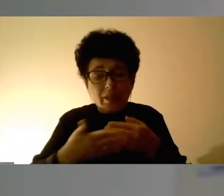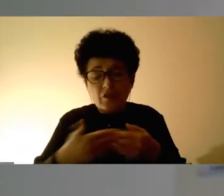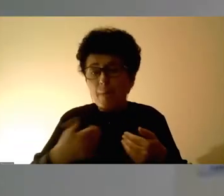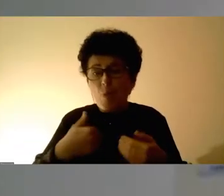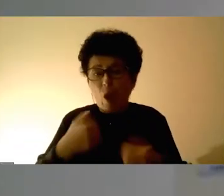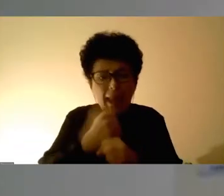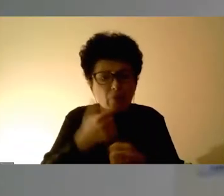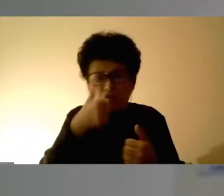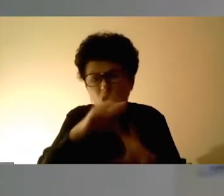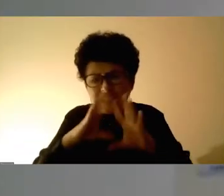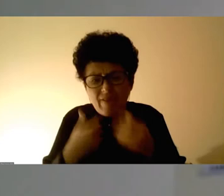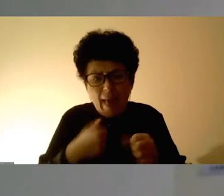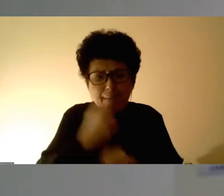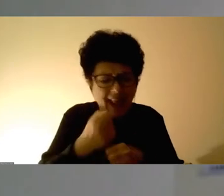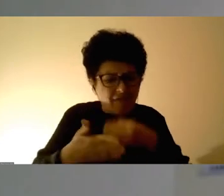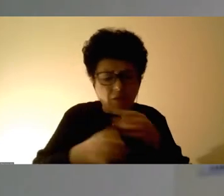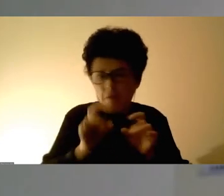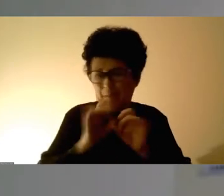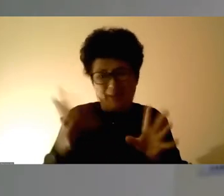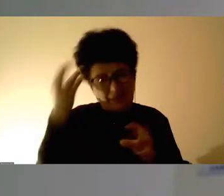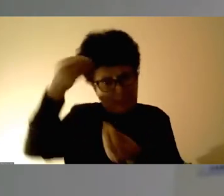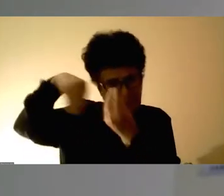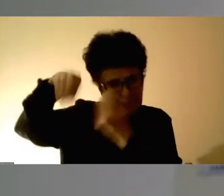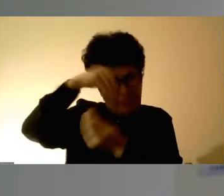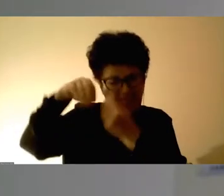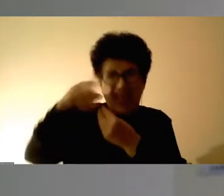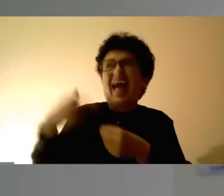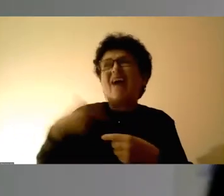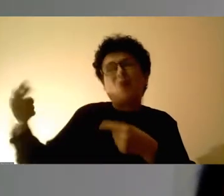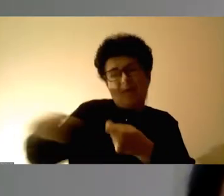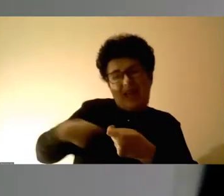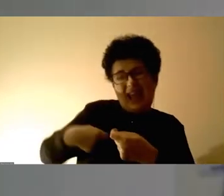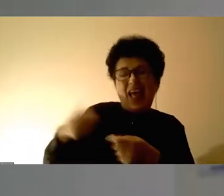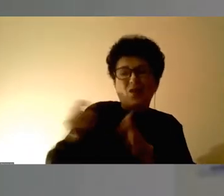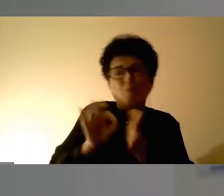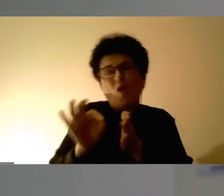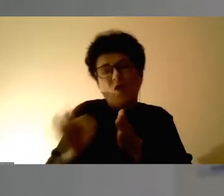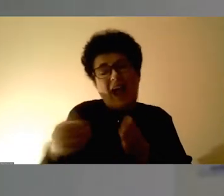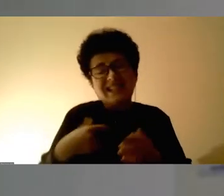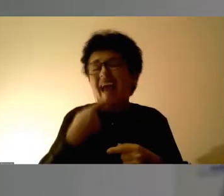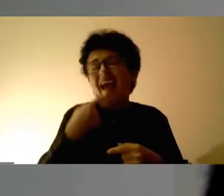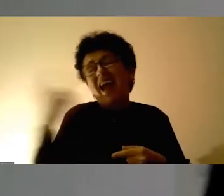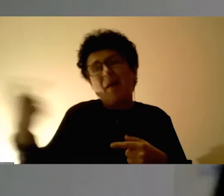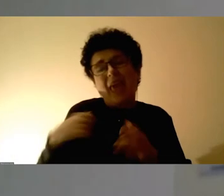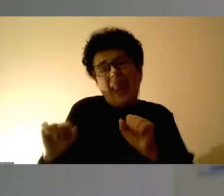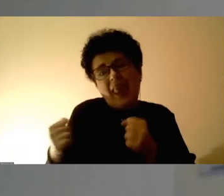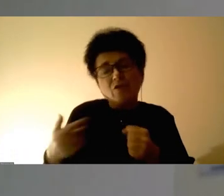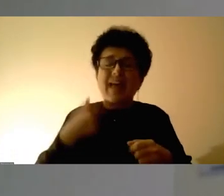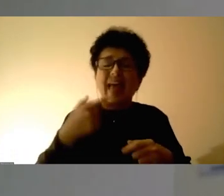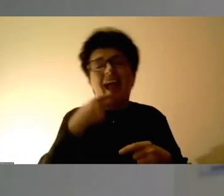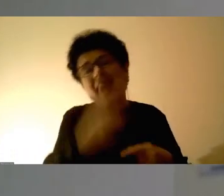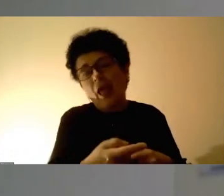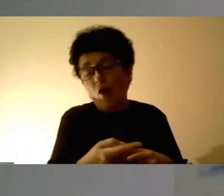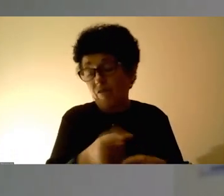и без изговор дека некој ми спровоцира, некој нешто каже, па затоа тоа јас го направи го сторив или реков